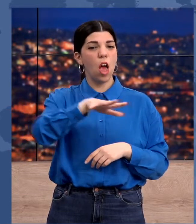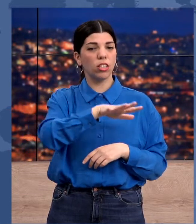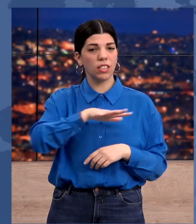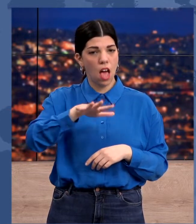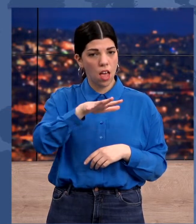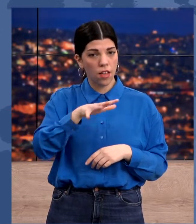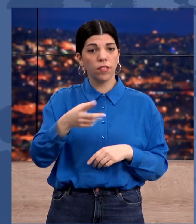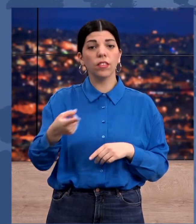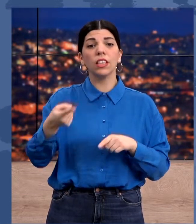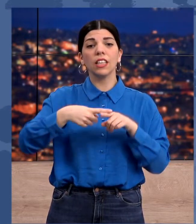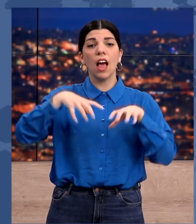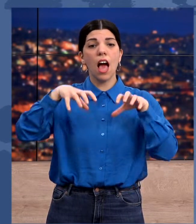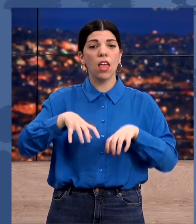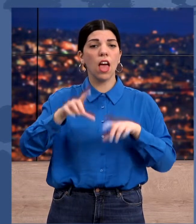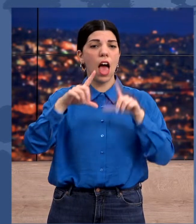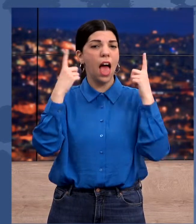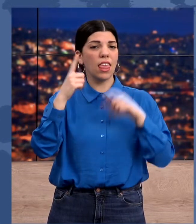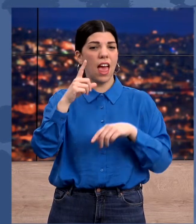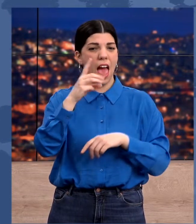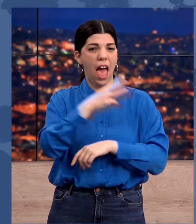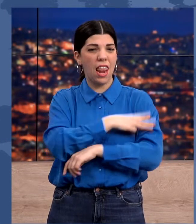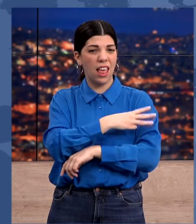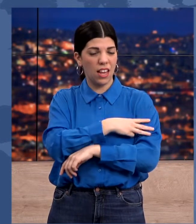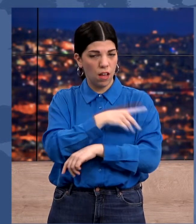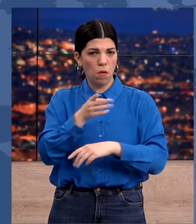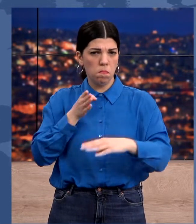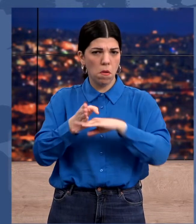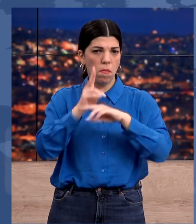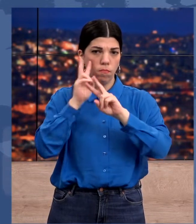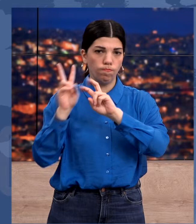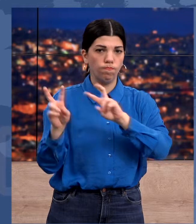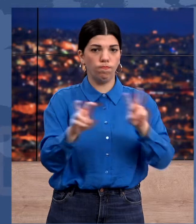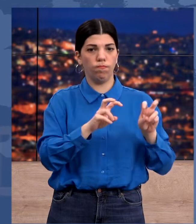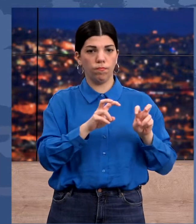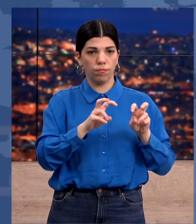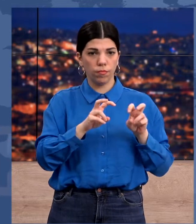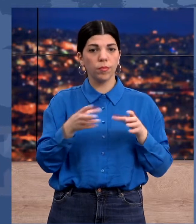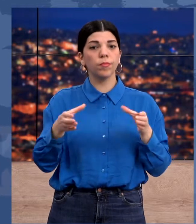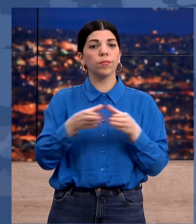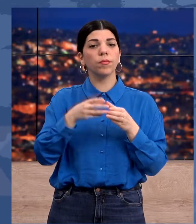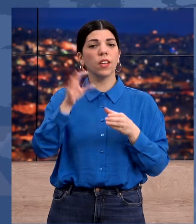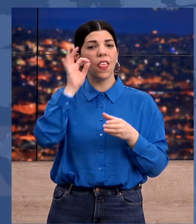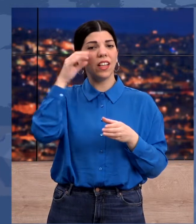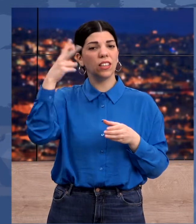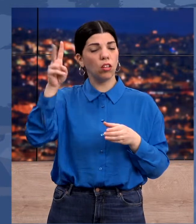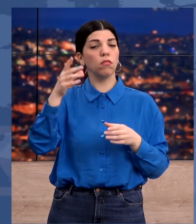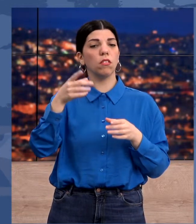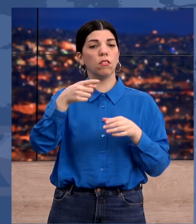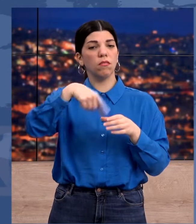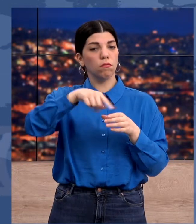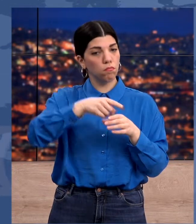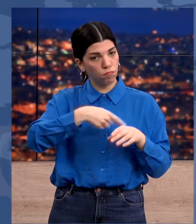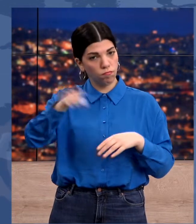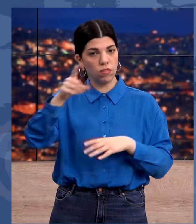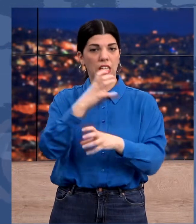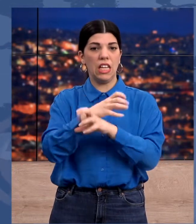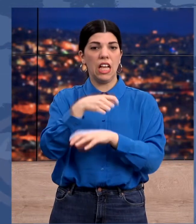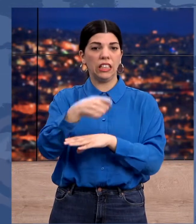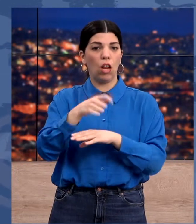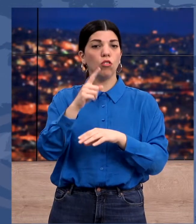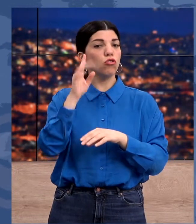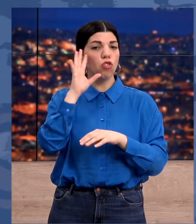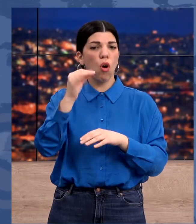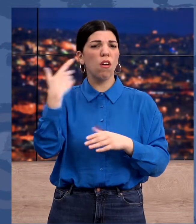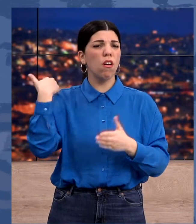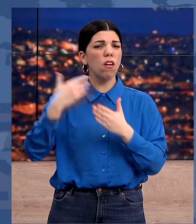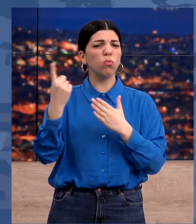Λιώσια και της ΑΕΚ στους Αγίους Αναργύρους. Την ίδια ώρα στελέχοι των ομάδων της Θεσσαλονίκης κλήθηκαν από τον Ισαγγελέα, ώστε να μπει